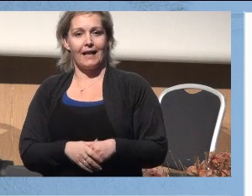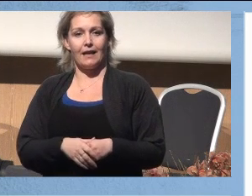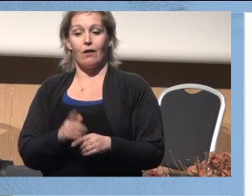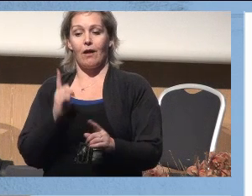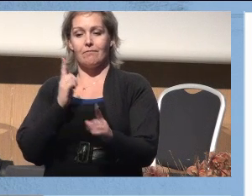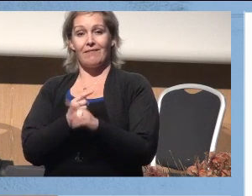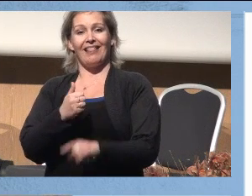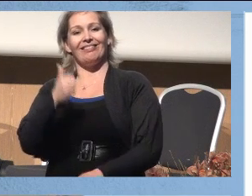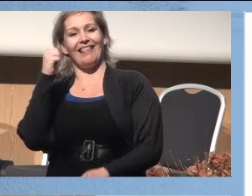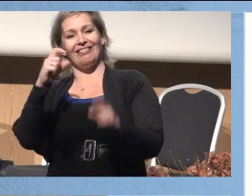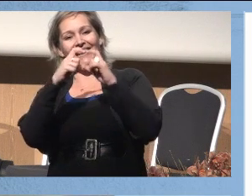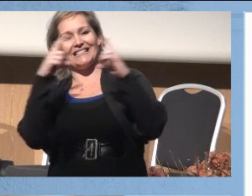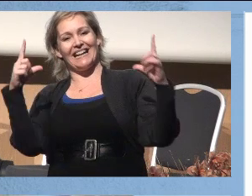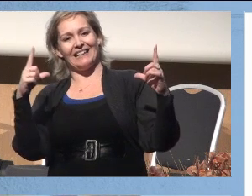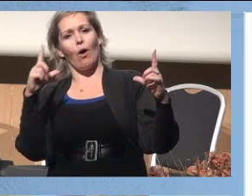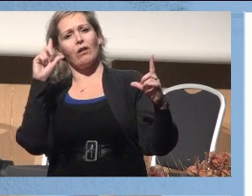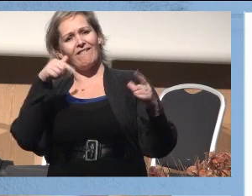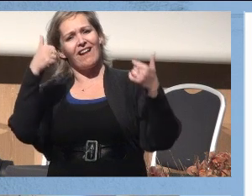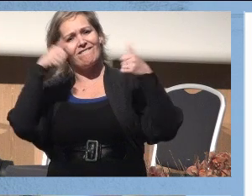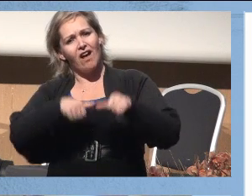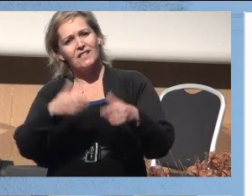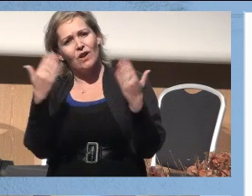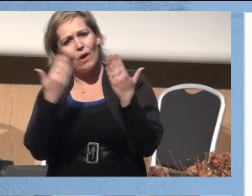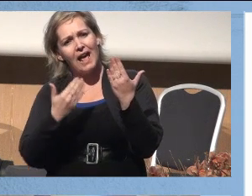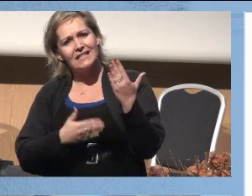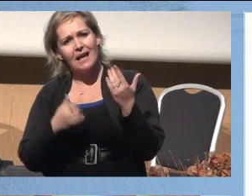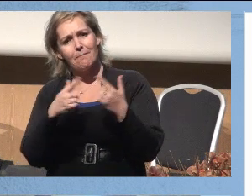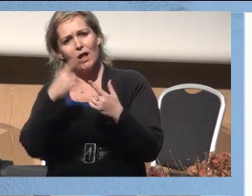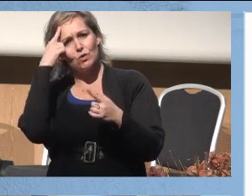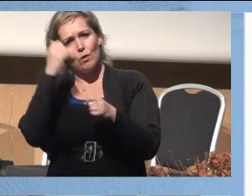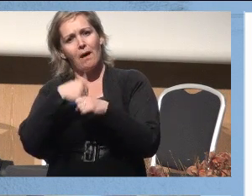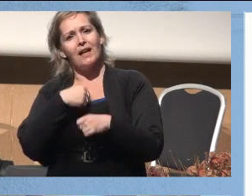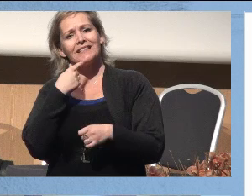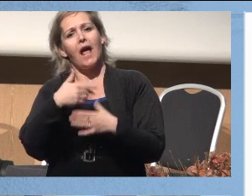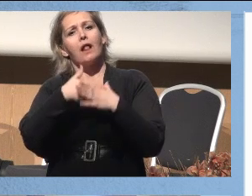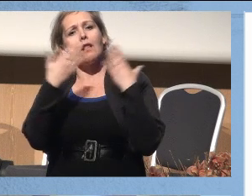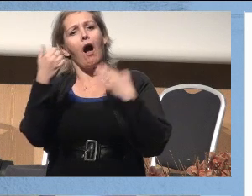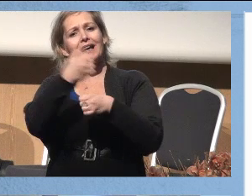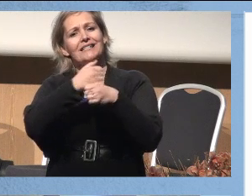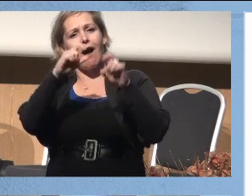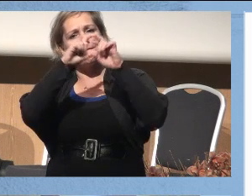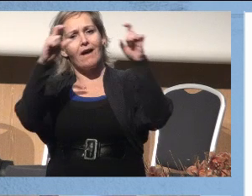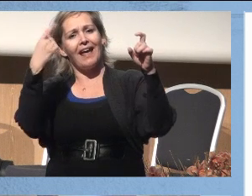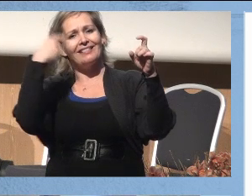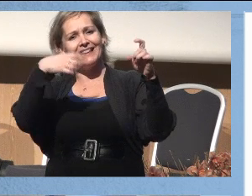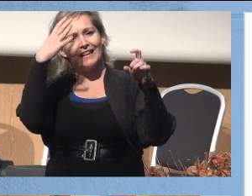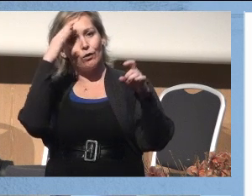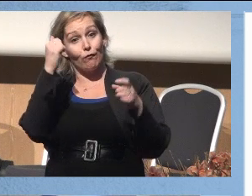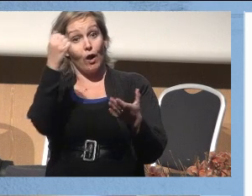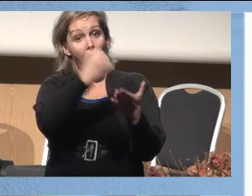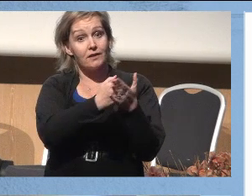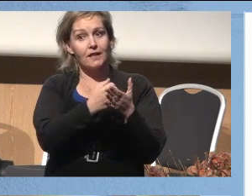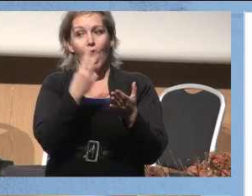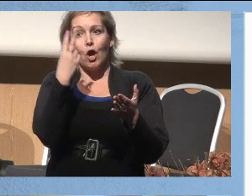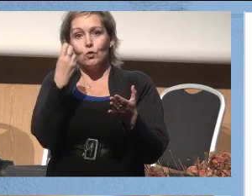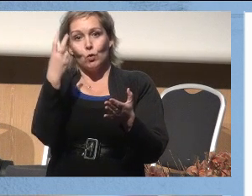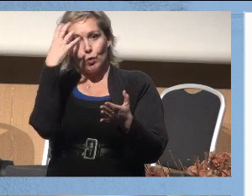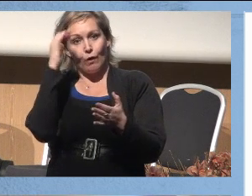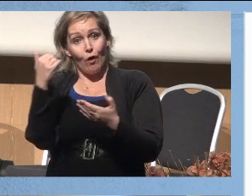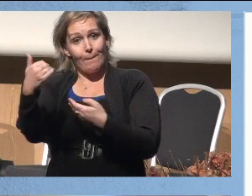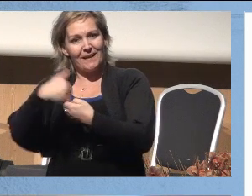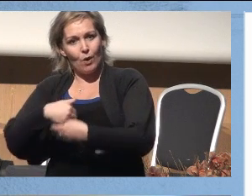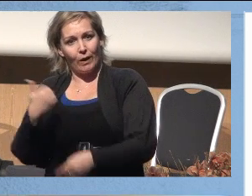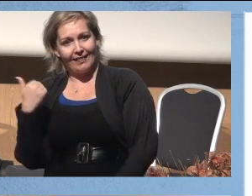Der møter du dette skiltet. Det kan være litt vanskelig å lese, men dere kan stole på meg når det står dagens kaffe øverst, 10 kroner for ansatte, 22 kroner for